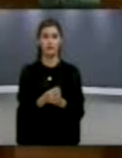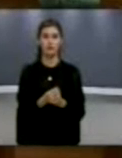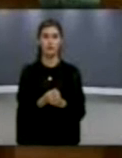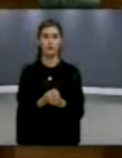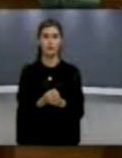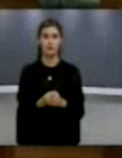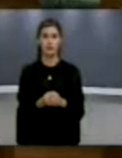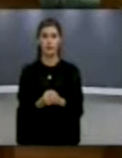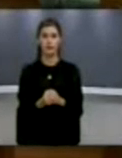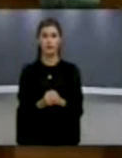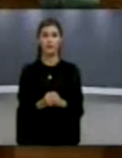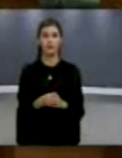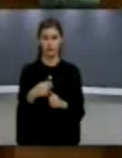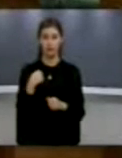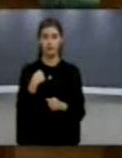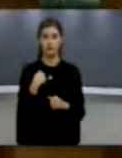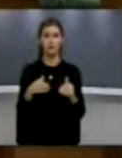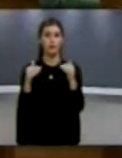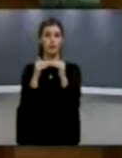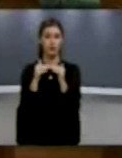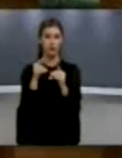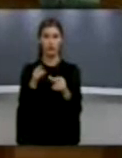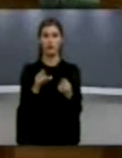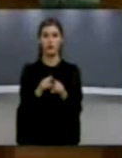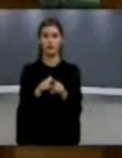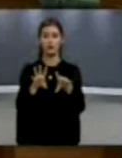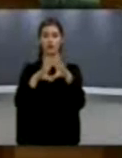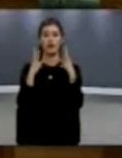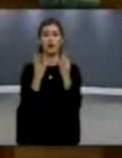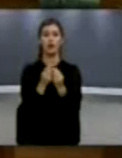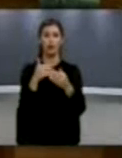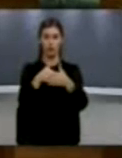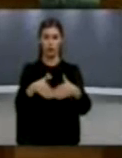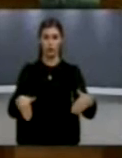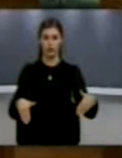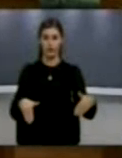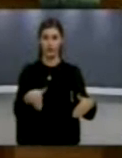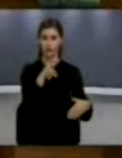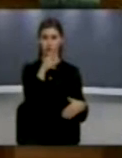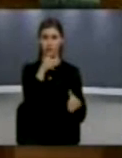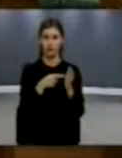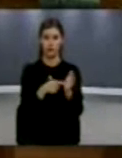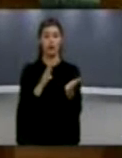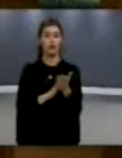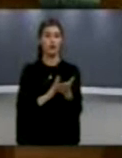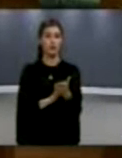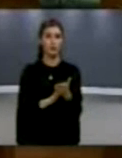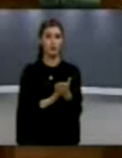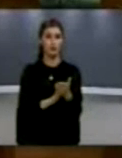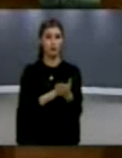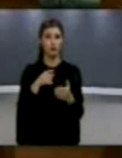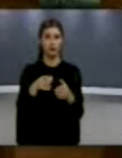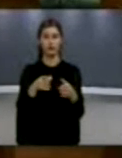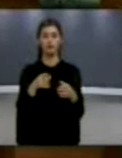Ne emi pajtuar që kufiri administrativ të jetë edhe kufi shtetror. Nëse një pronë është në dy shtete,